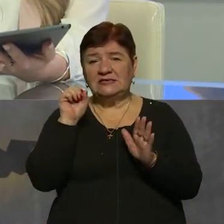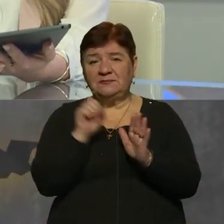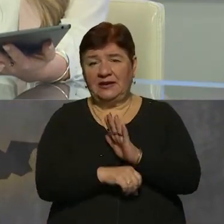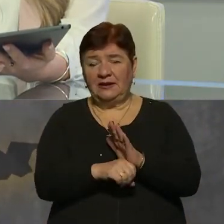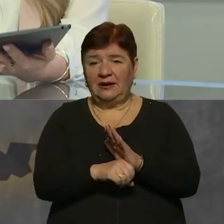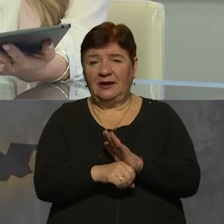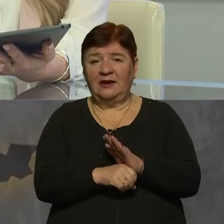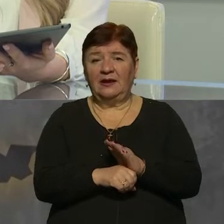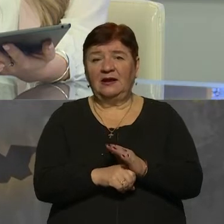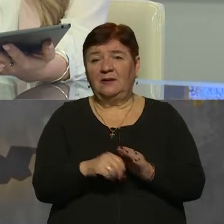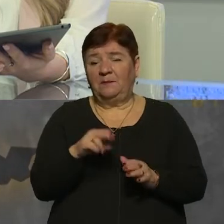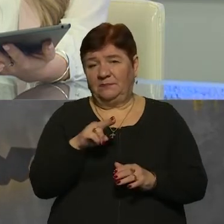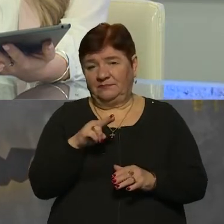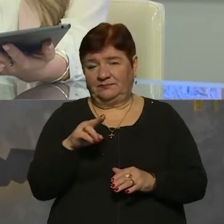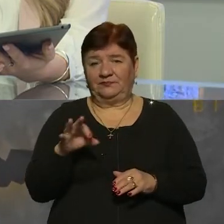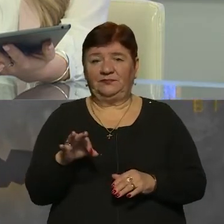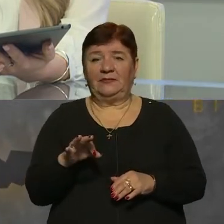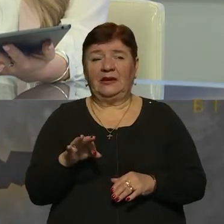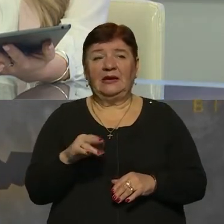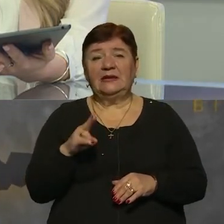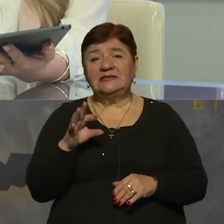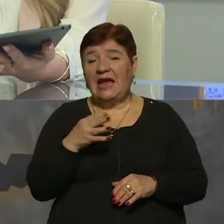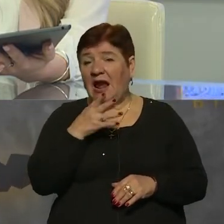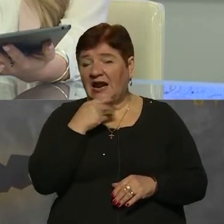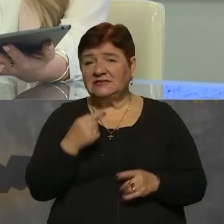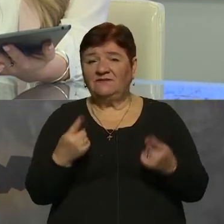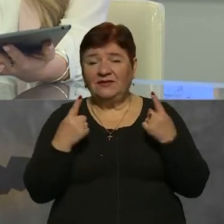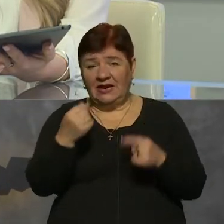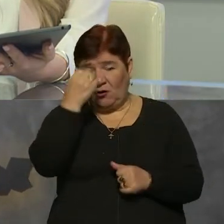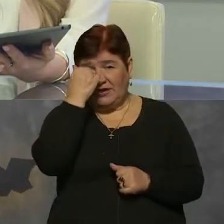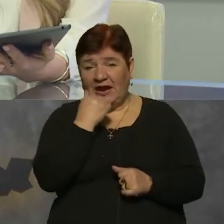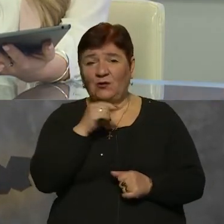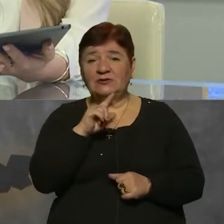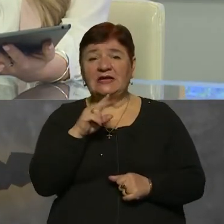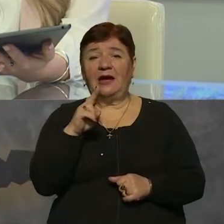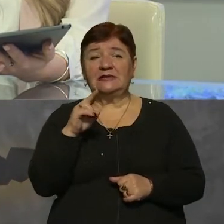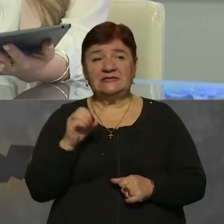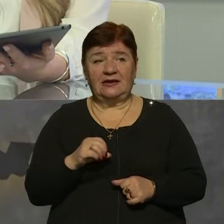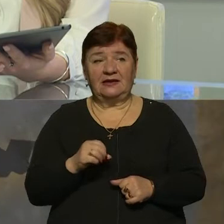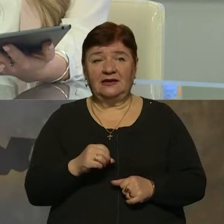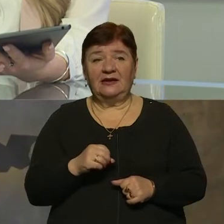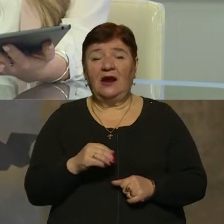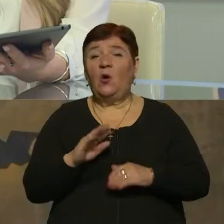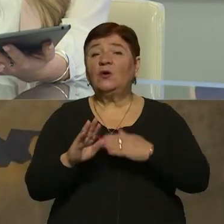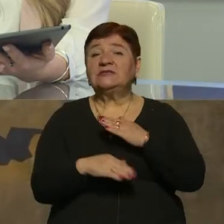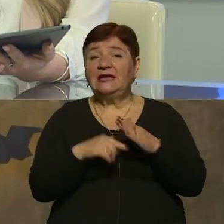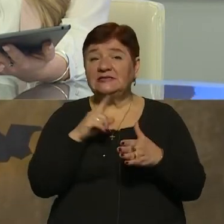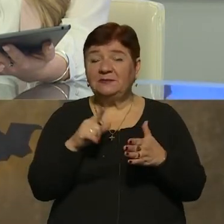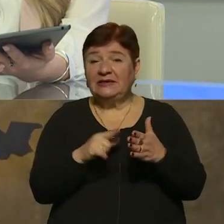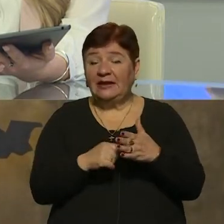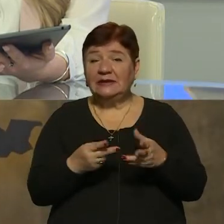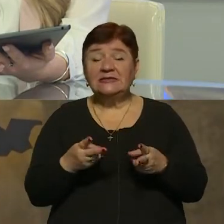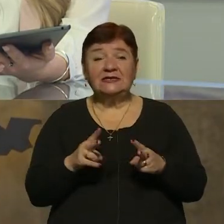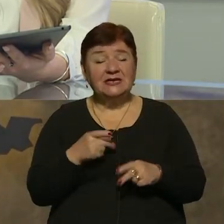калібр з ПЗРК і ГЛА. Ну, красені. Велико дякаємо за це. Пане Геннадію, буквально останнє запитання, бо мало часу